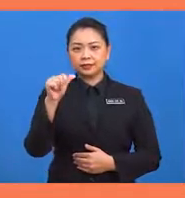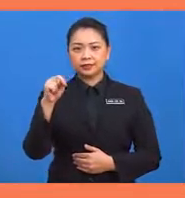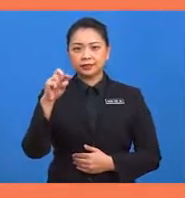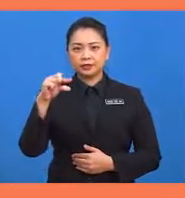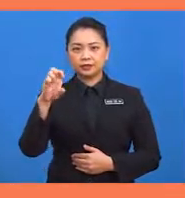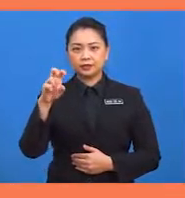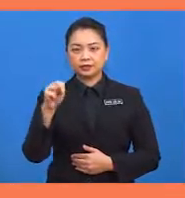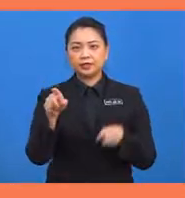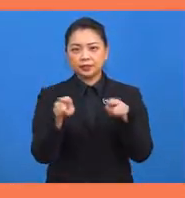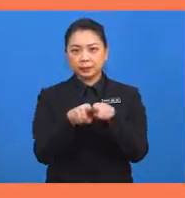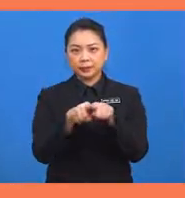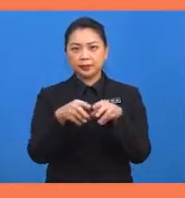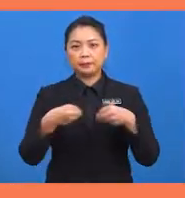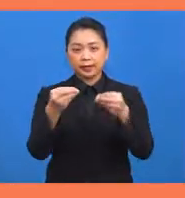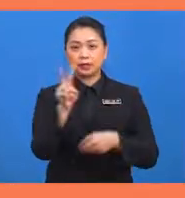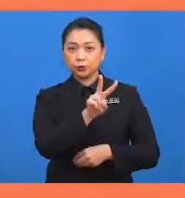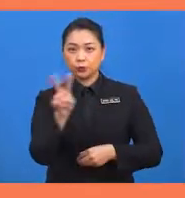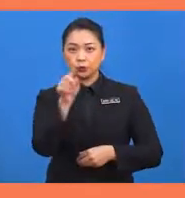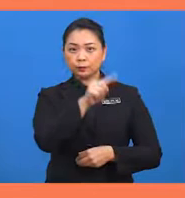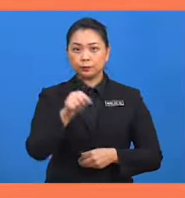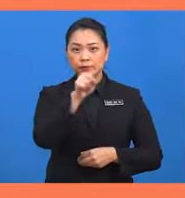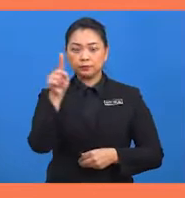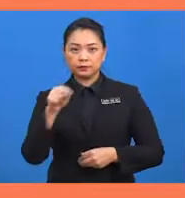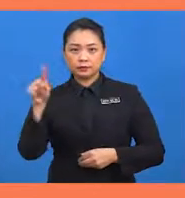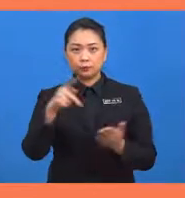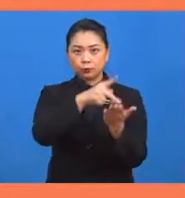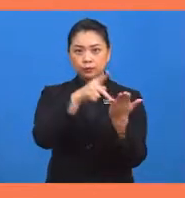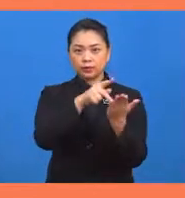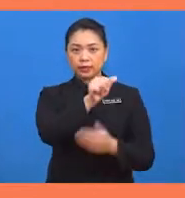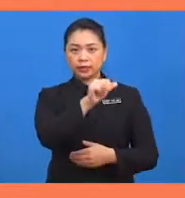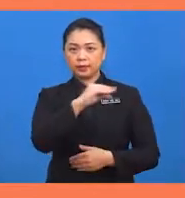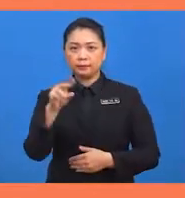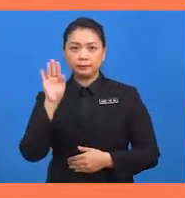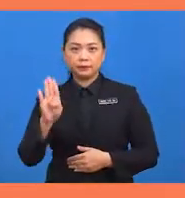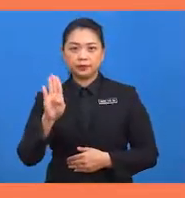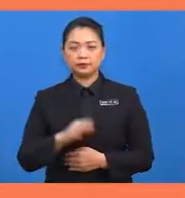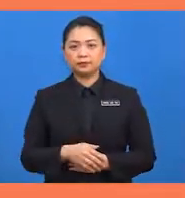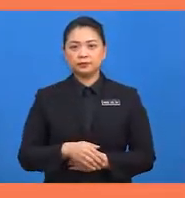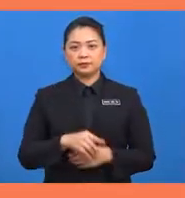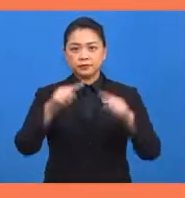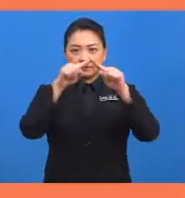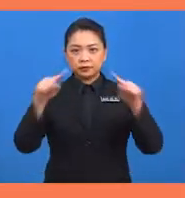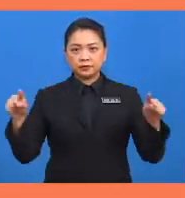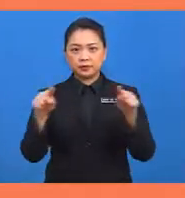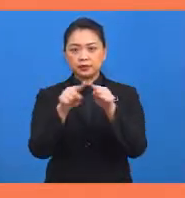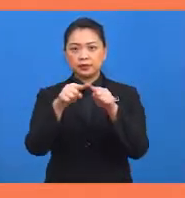bagi kedua-dua bulatan berpusat di A dan B. Segitiga PQA